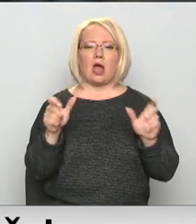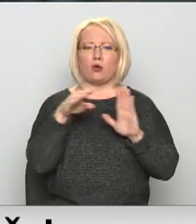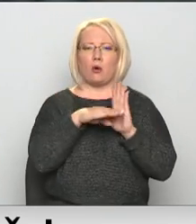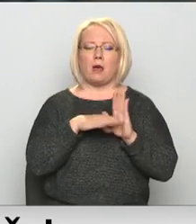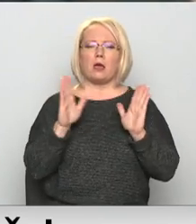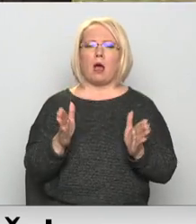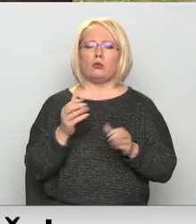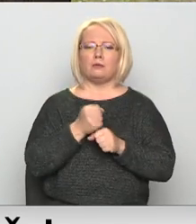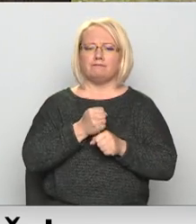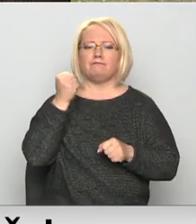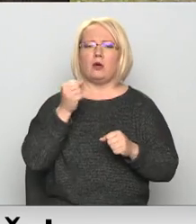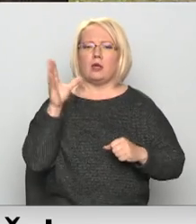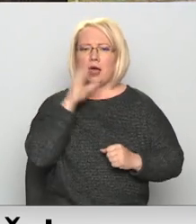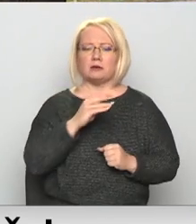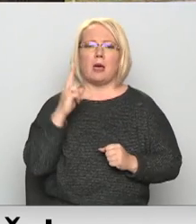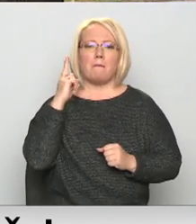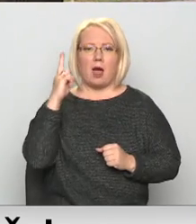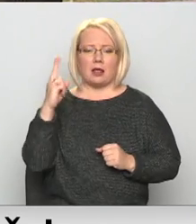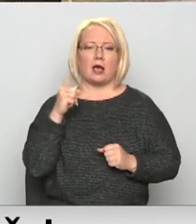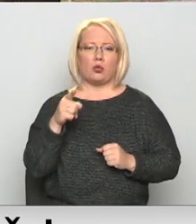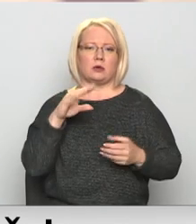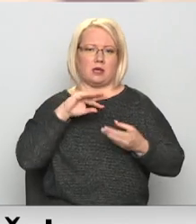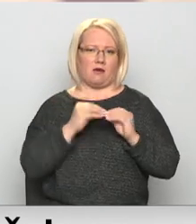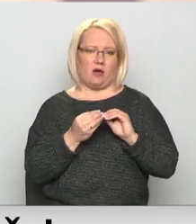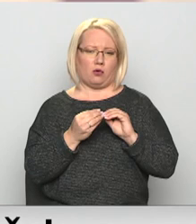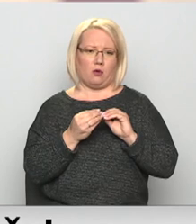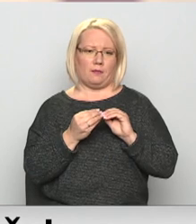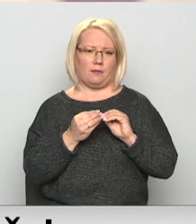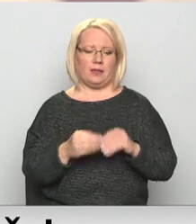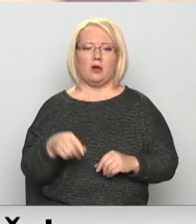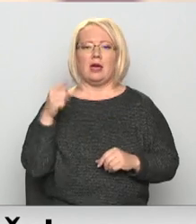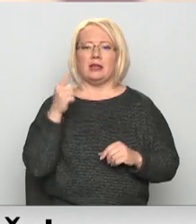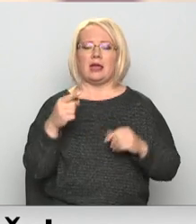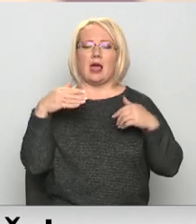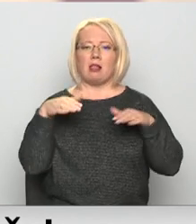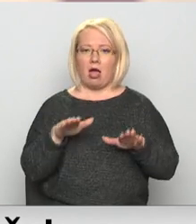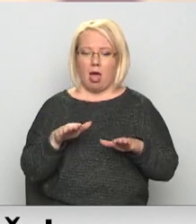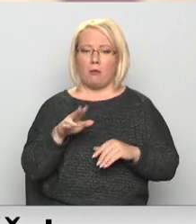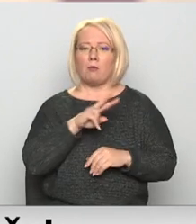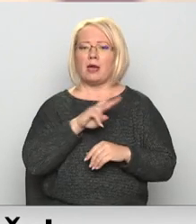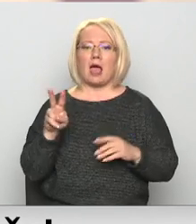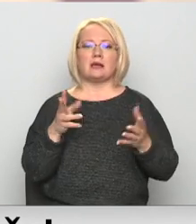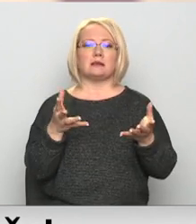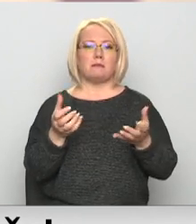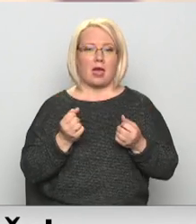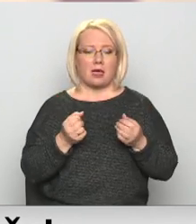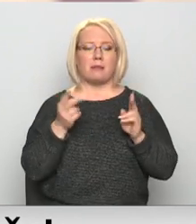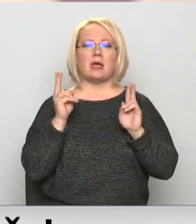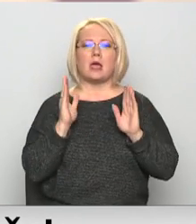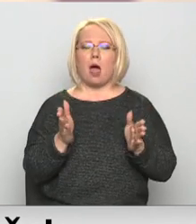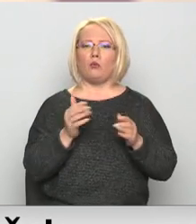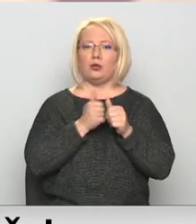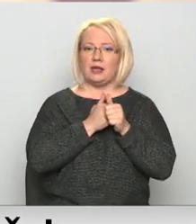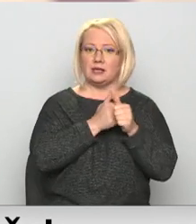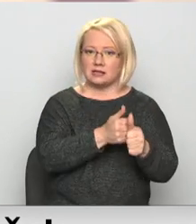stingrākiem un jāspēja pārliecināties, ka tos ievēro. Šie lēmumi, kas tiek pieņemti, viņiem jābūt ar izsakujumiem,